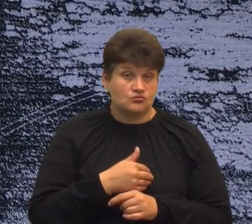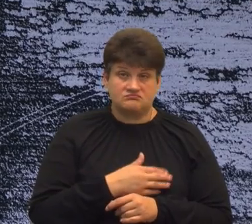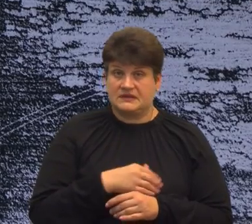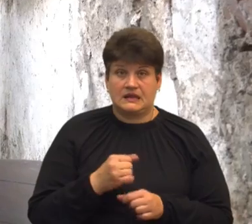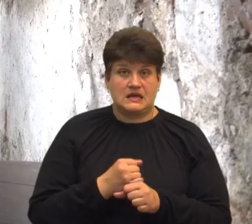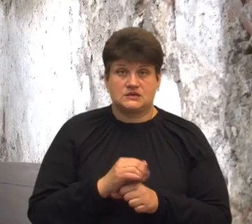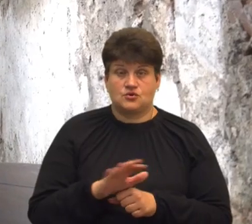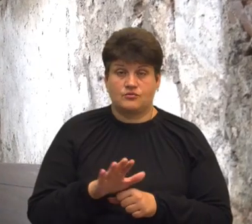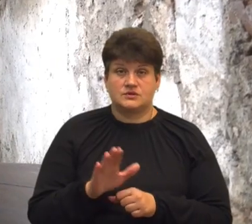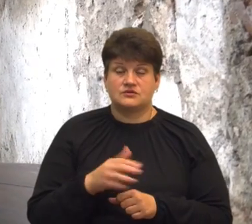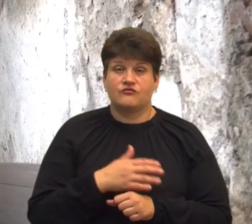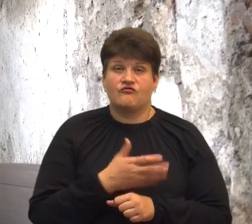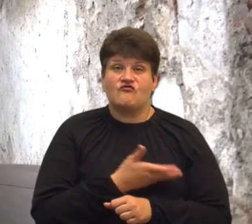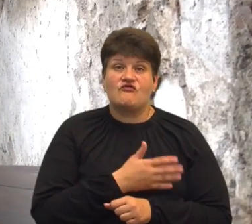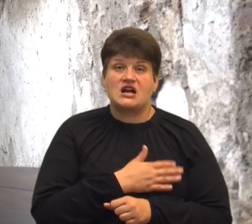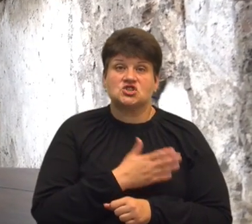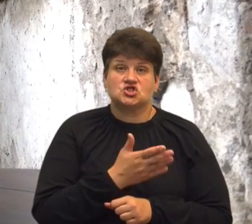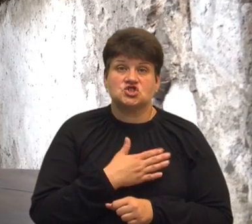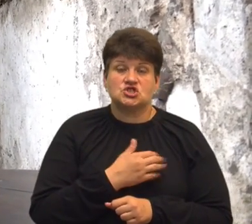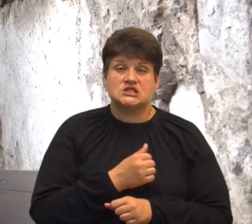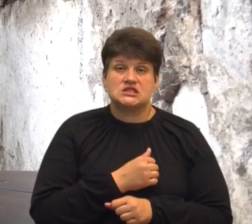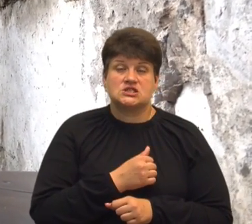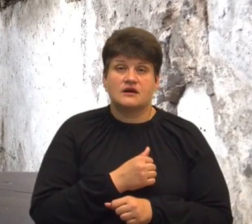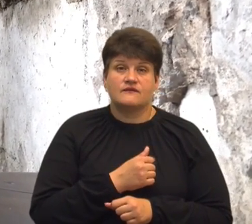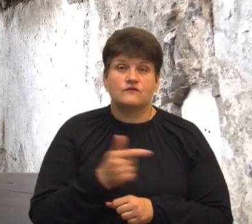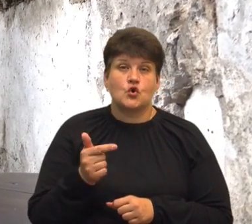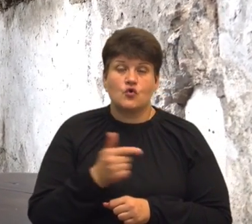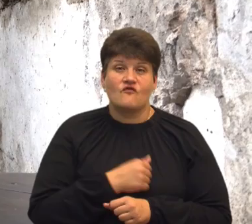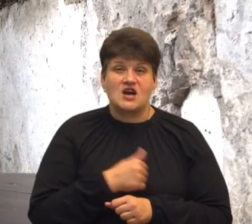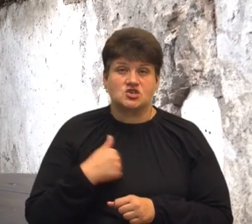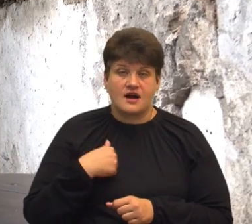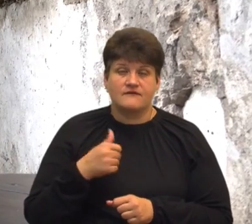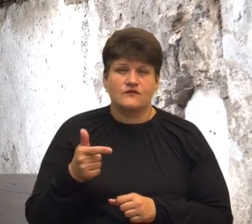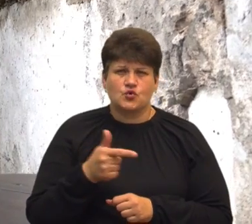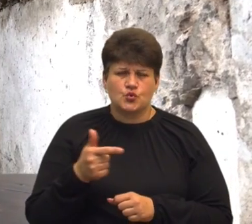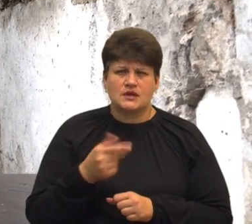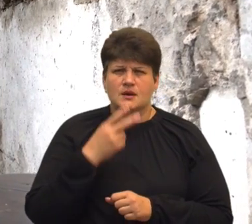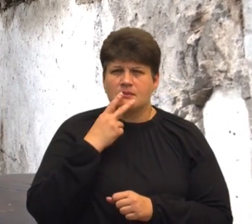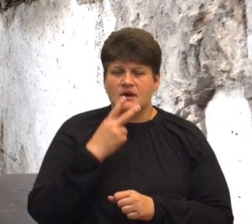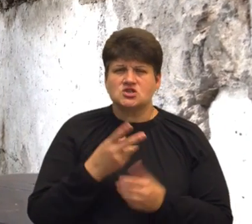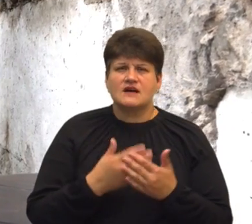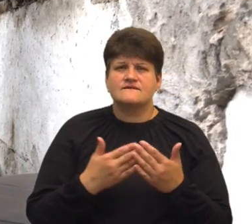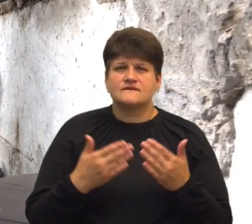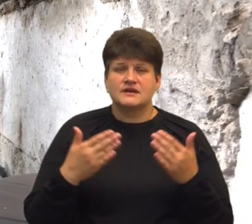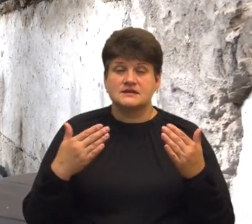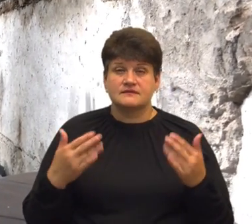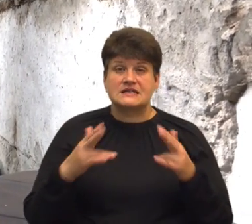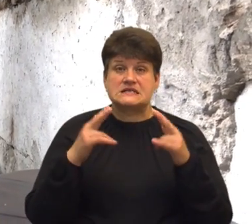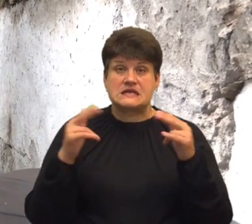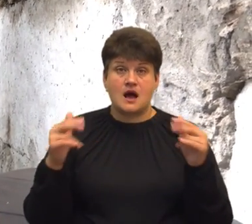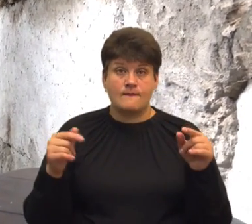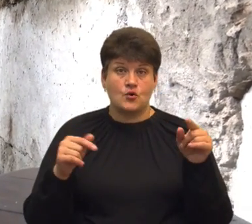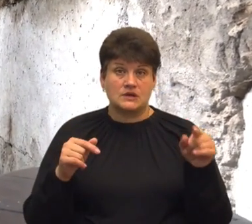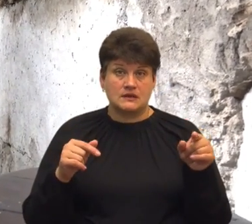Варшаві в грудні бачила виставку в центрі сучасного мистецтва, Яздовський замок, то такий там